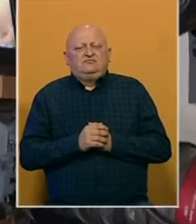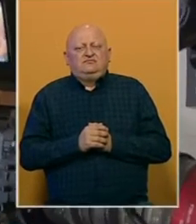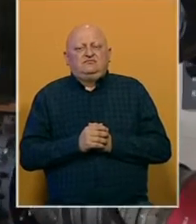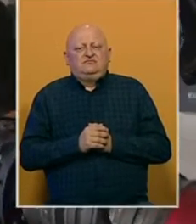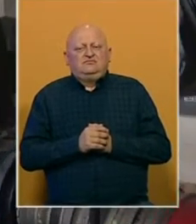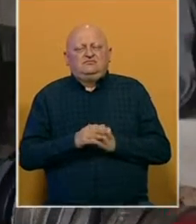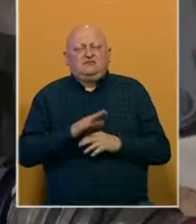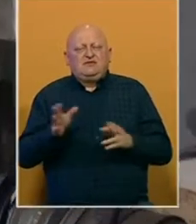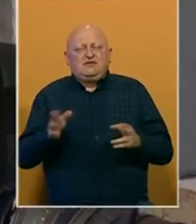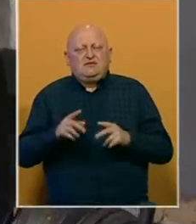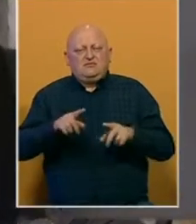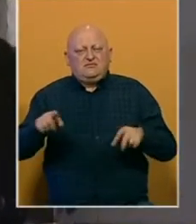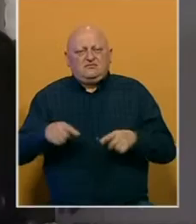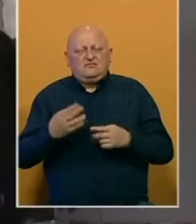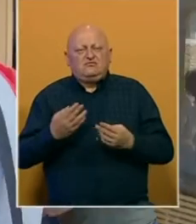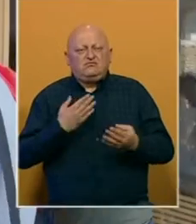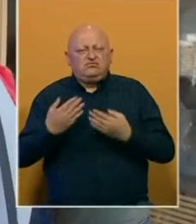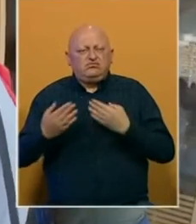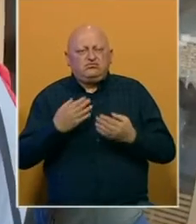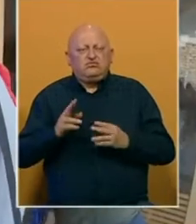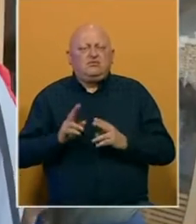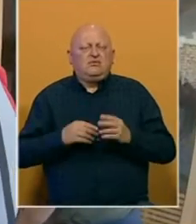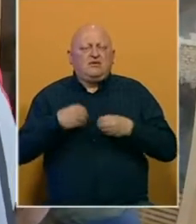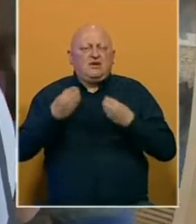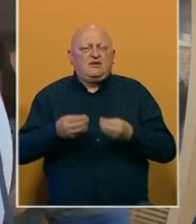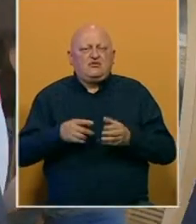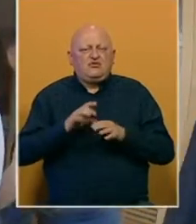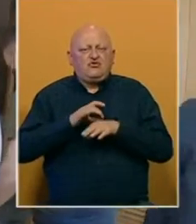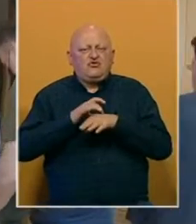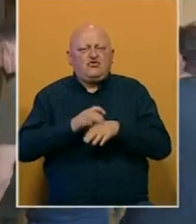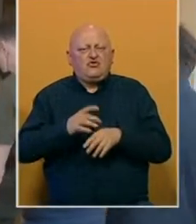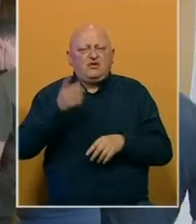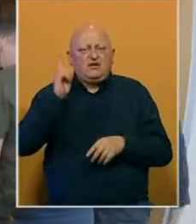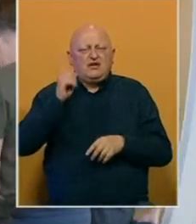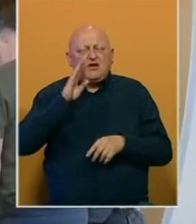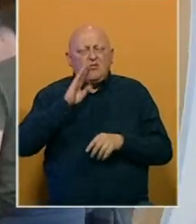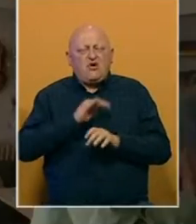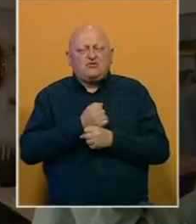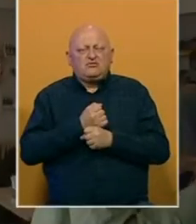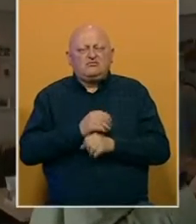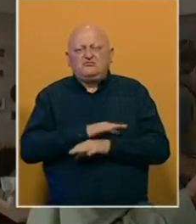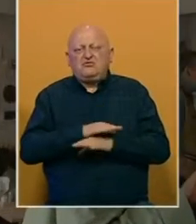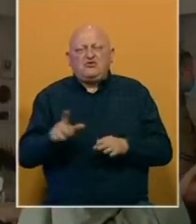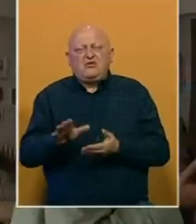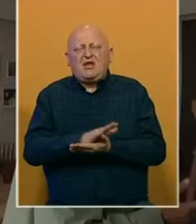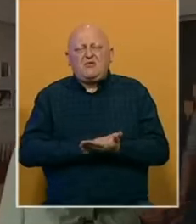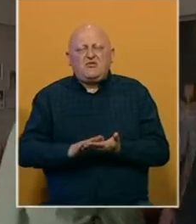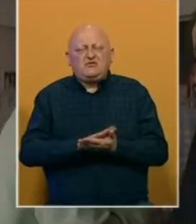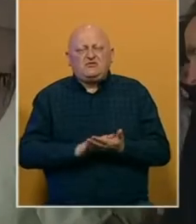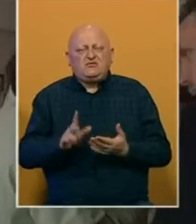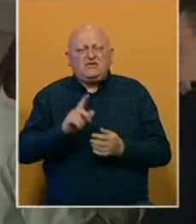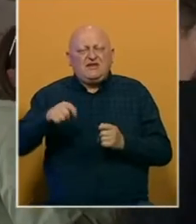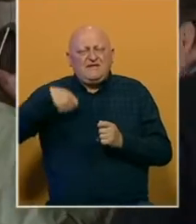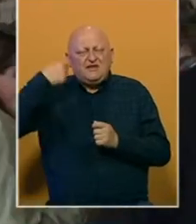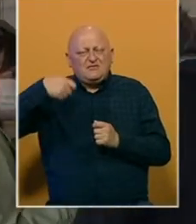Sve manje prostora za javne debate i konstruktivne razgovore dovelo je do toga da kritika u Bosni i Hercegovini gotovo ne postoji, pa tako ni